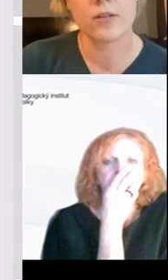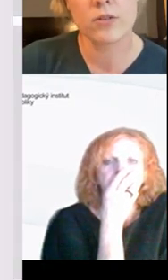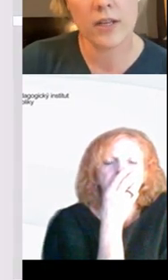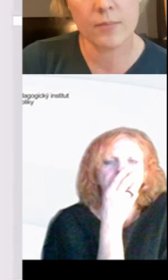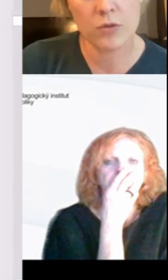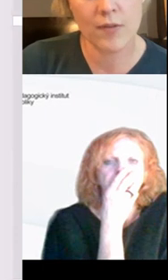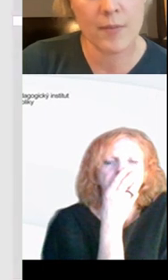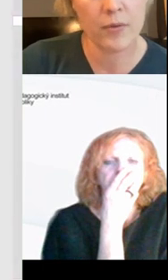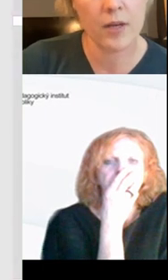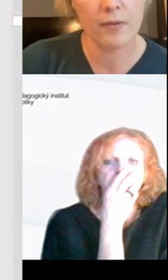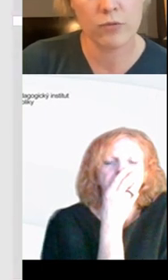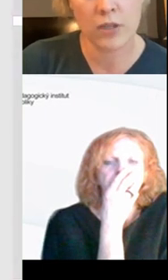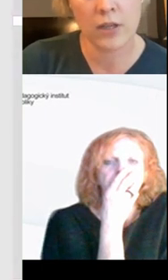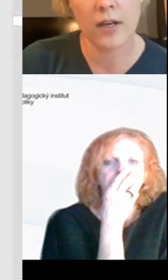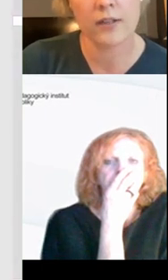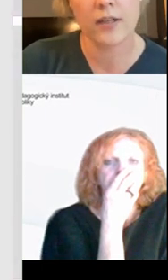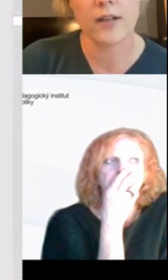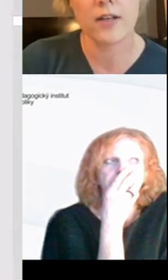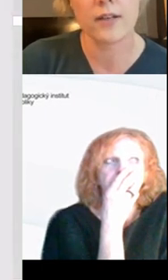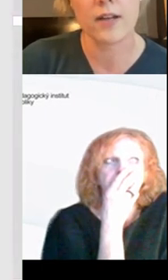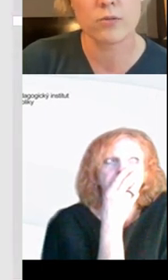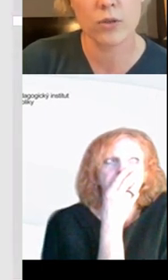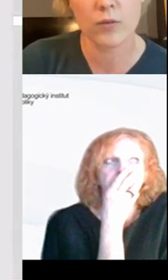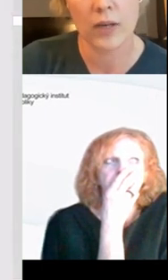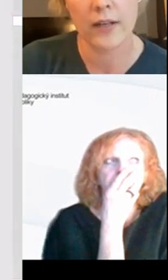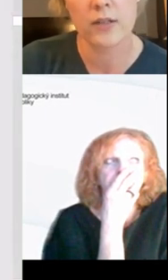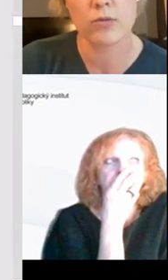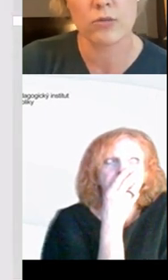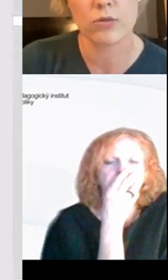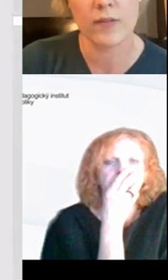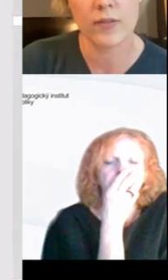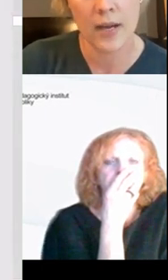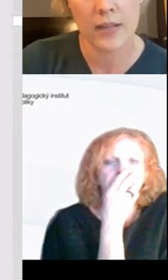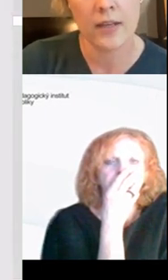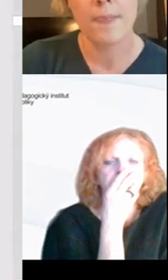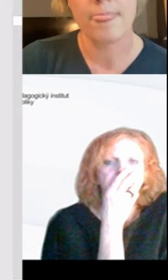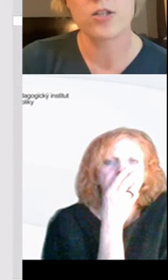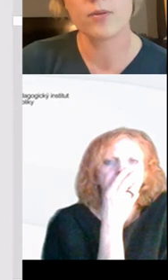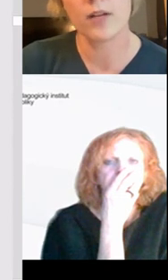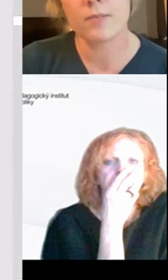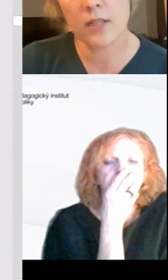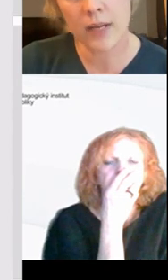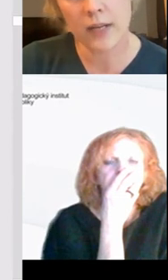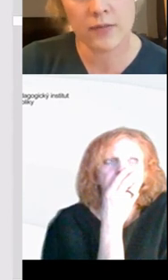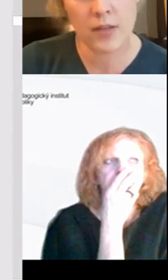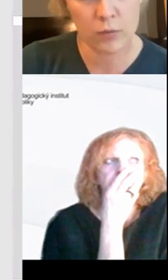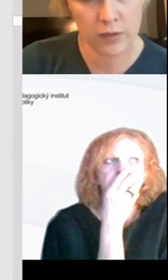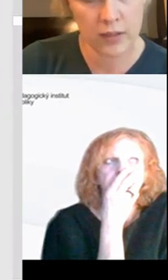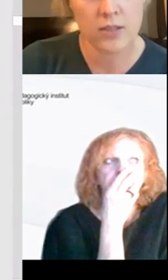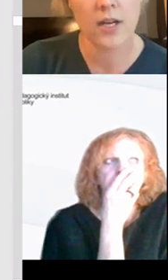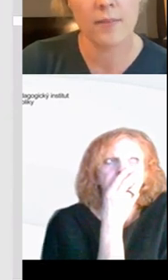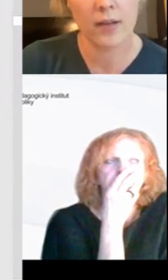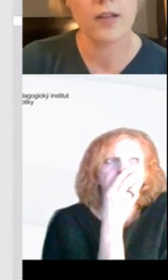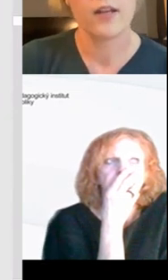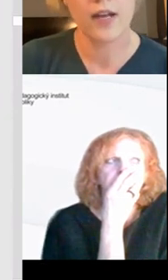My hrozně rádi používáme program Pavučinka, který je na sluchovou analýzu, na sluchové vnímání, takže program s dětmi aktivně